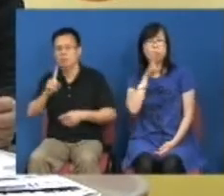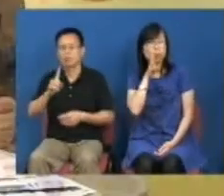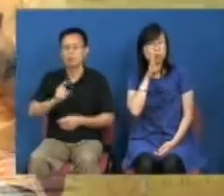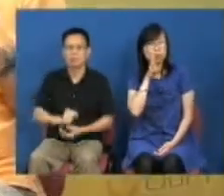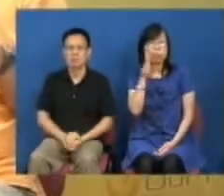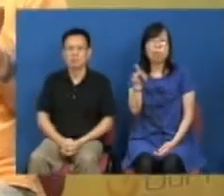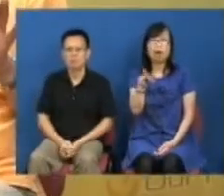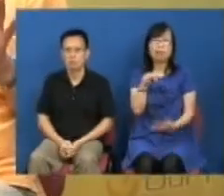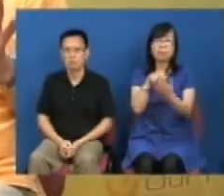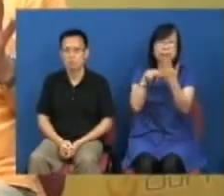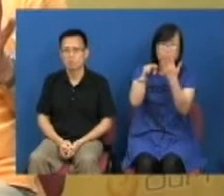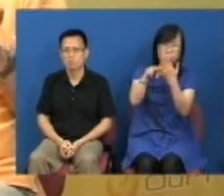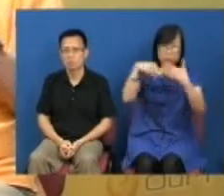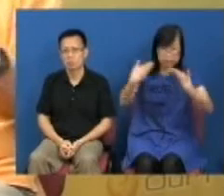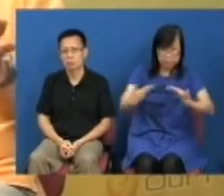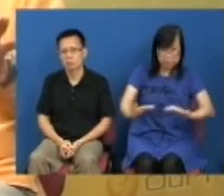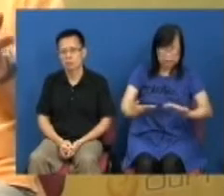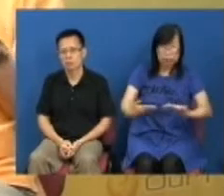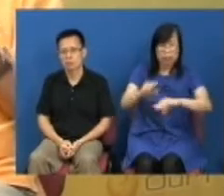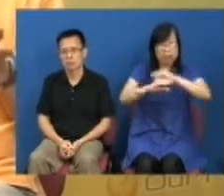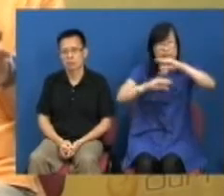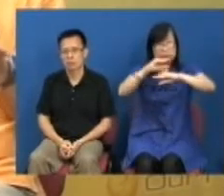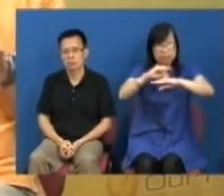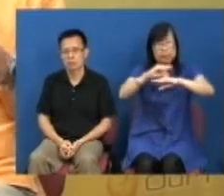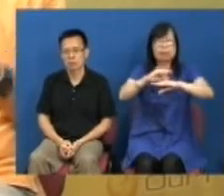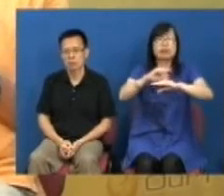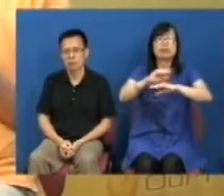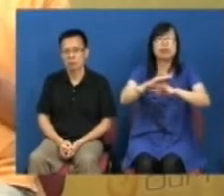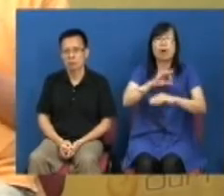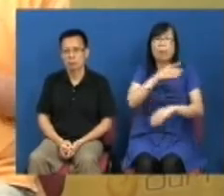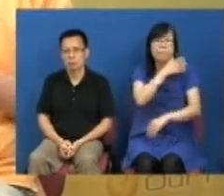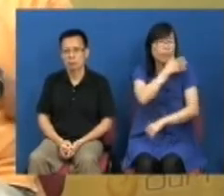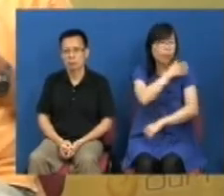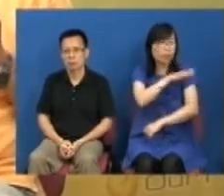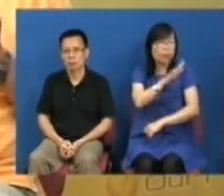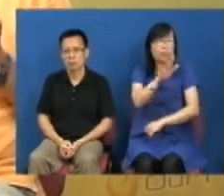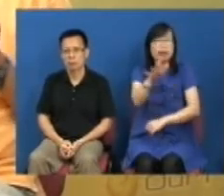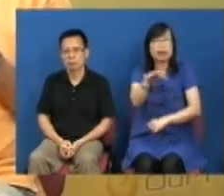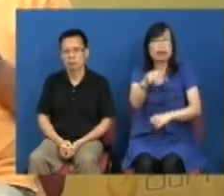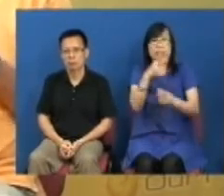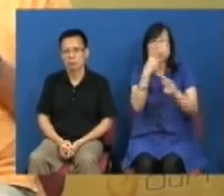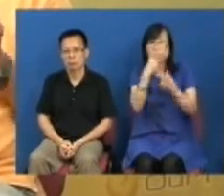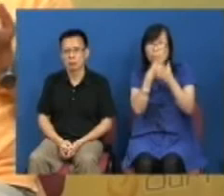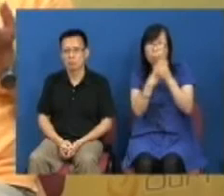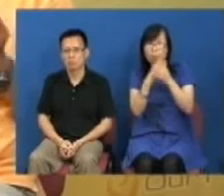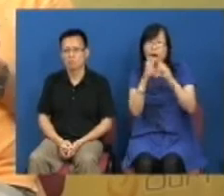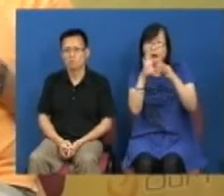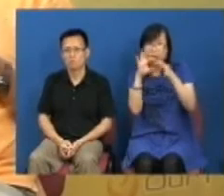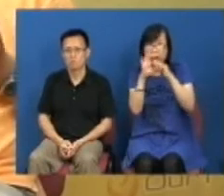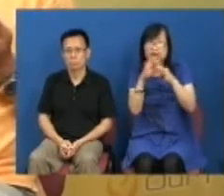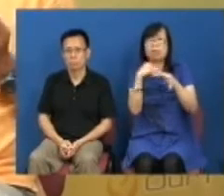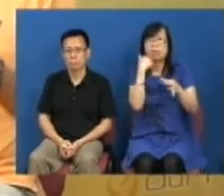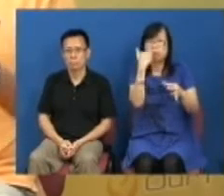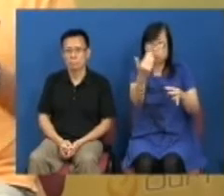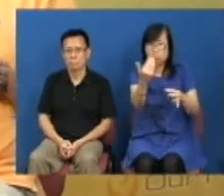如果我们透过现有的渠道在建制里面在体制里面无论是相关的政策局去表达意见去投诉